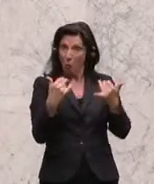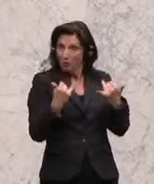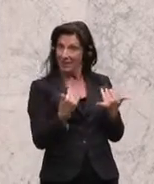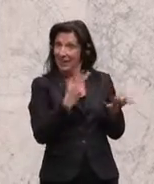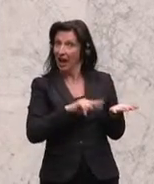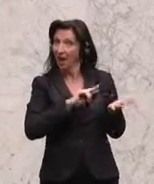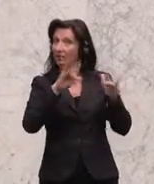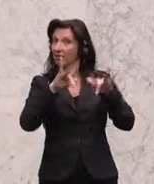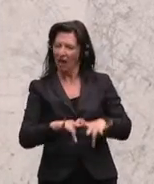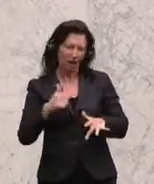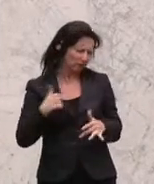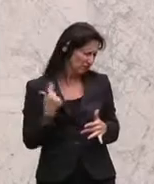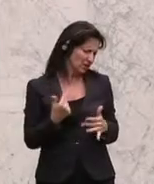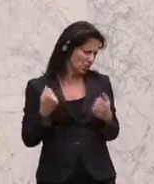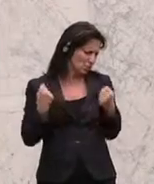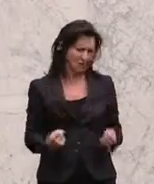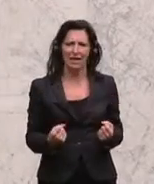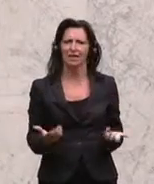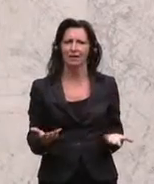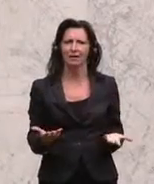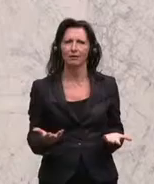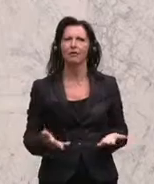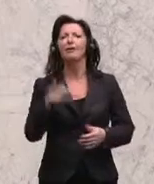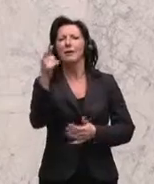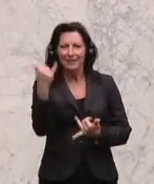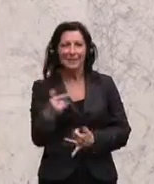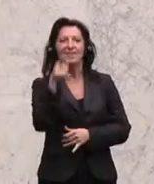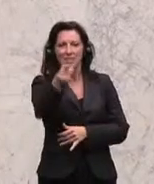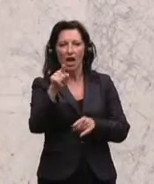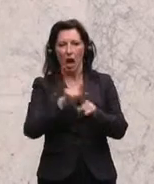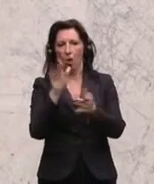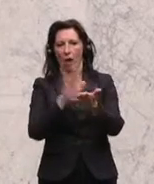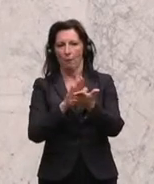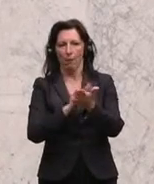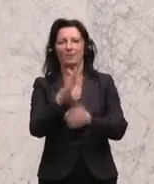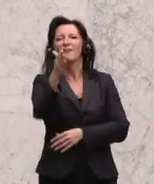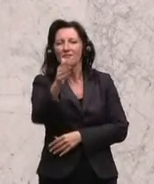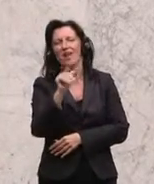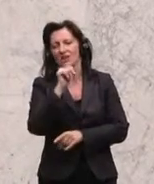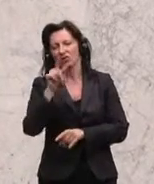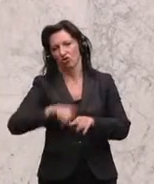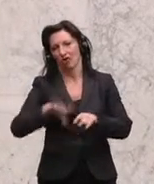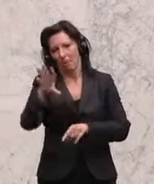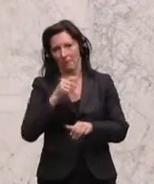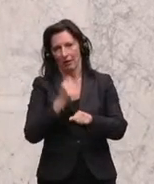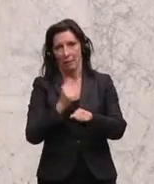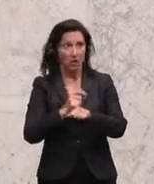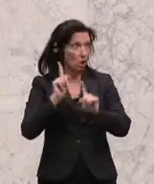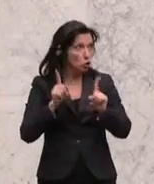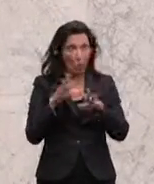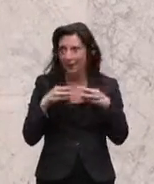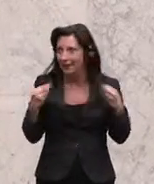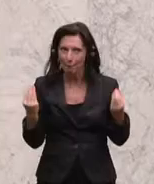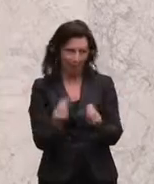zutiefst überzeugt. Und jetzt können Sie applaudieren, weil es war nicht schlecht, wenn Sie hier mittun würden, dass wir gemeinsam hier